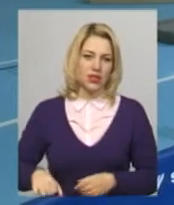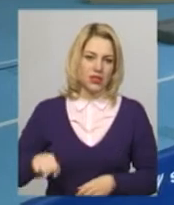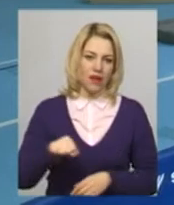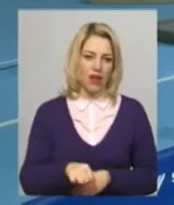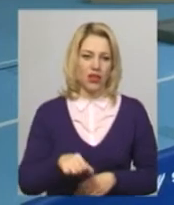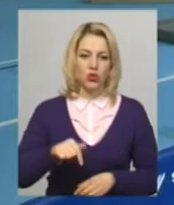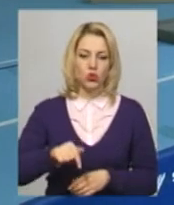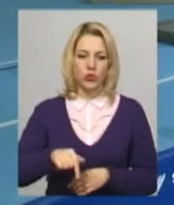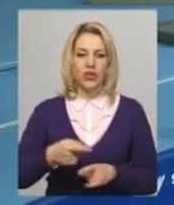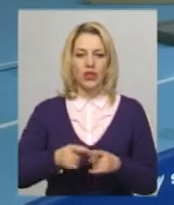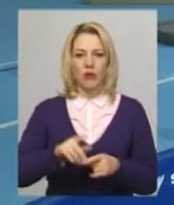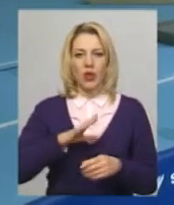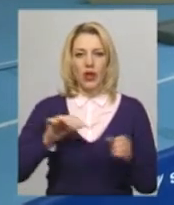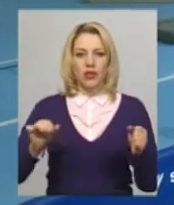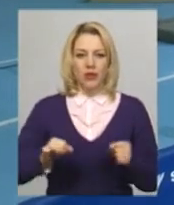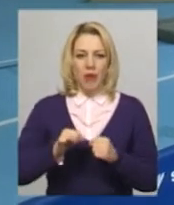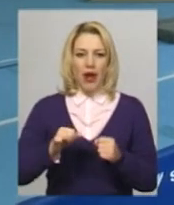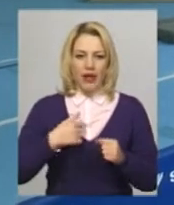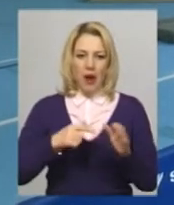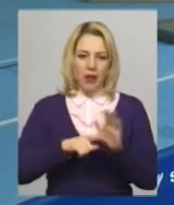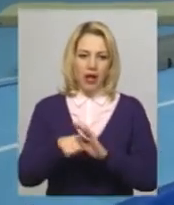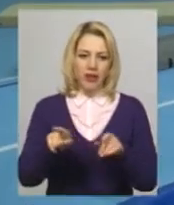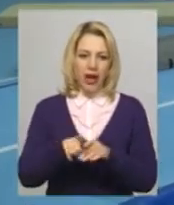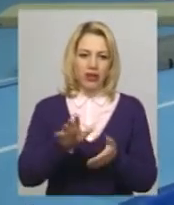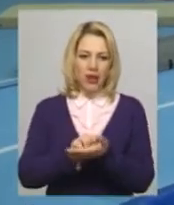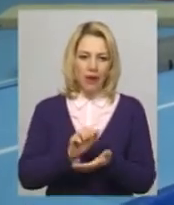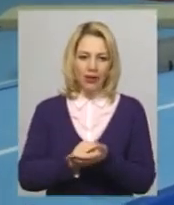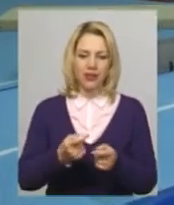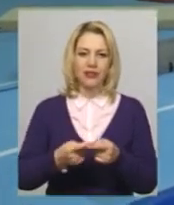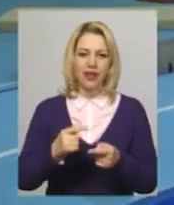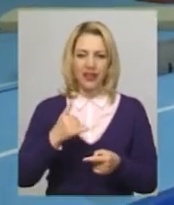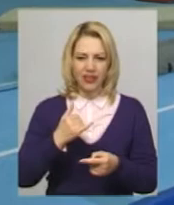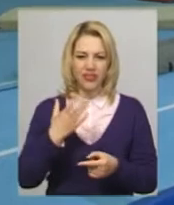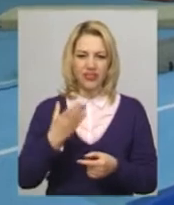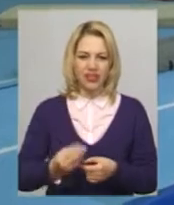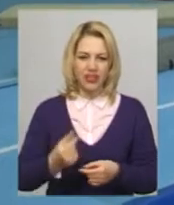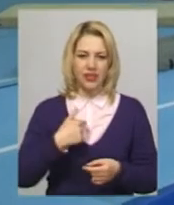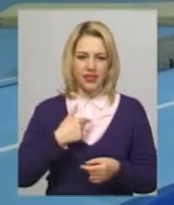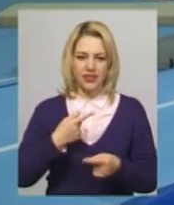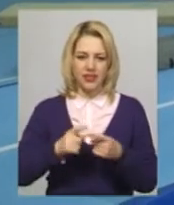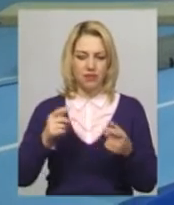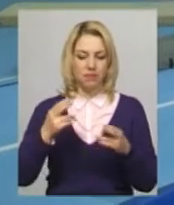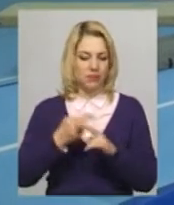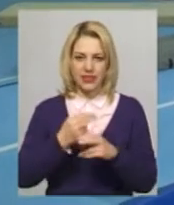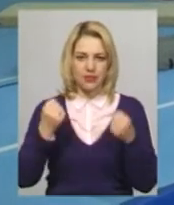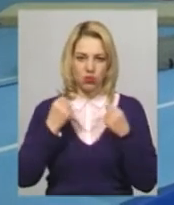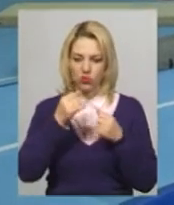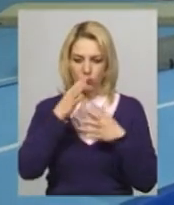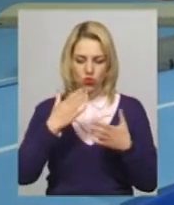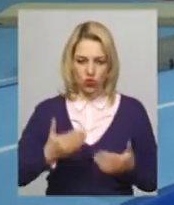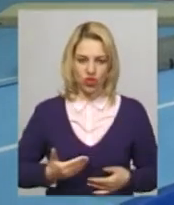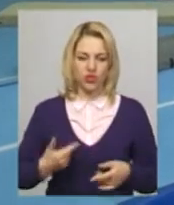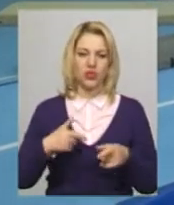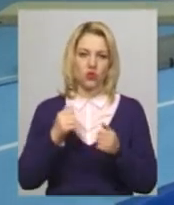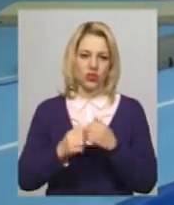сюди, це була зима, і я почала так займатися. І я вже без цього спорту не можу жити. Я кожного дня все одно